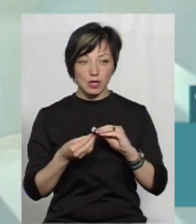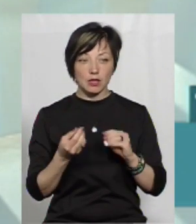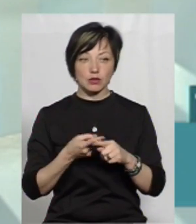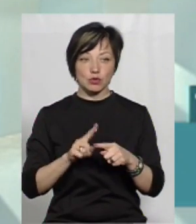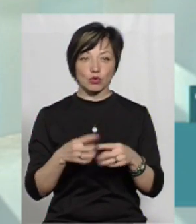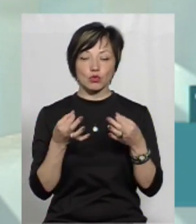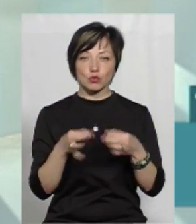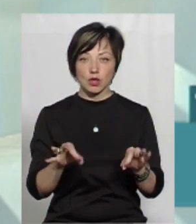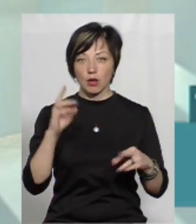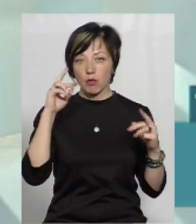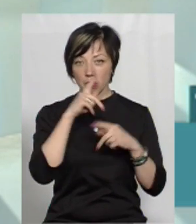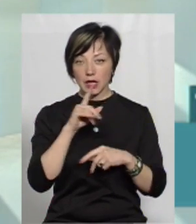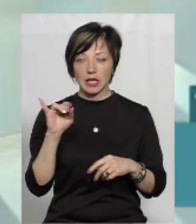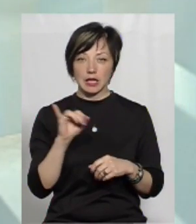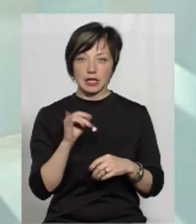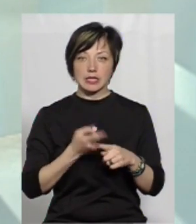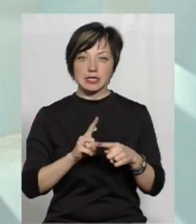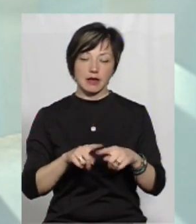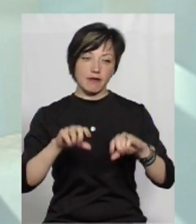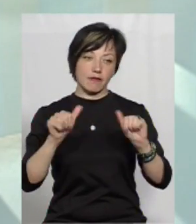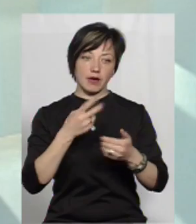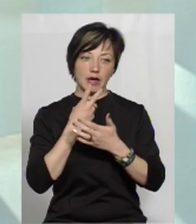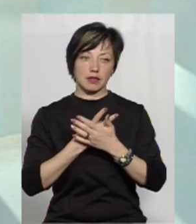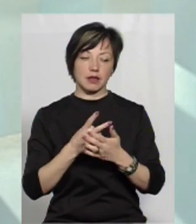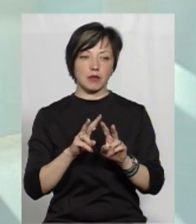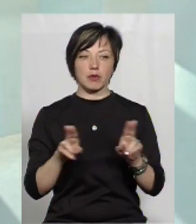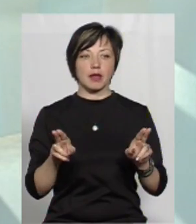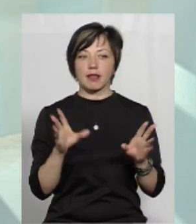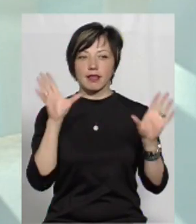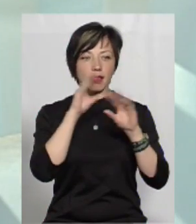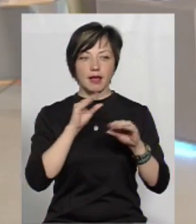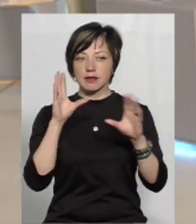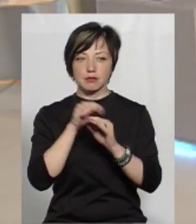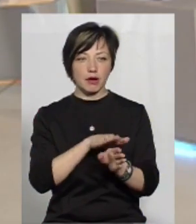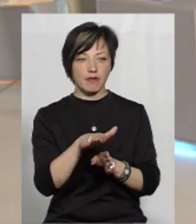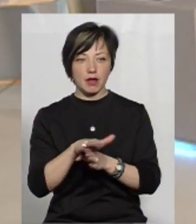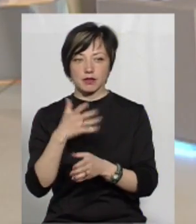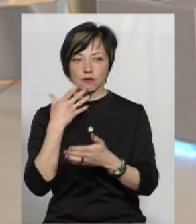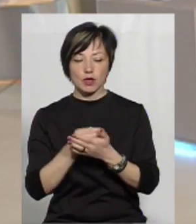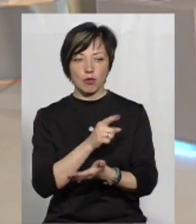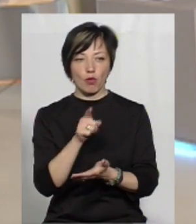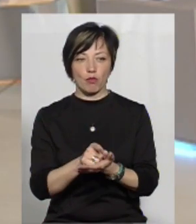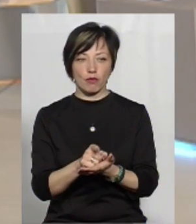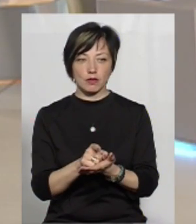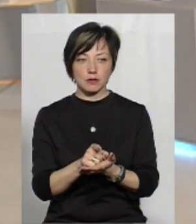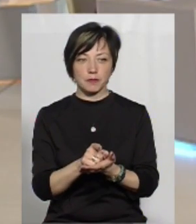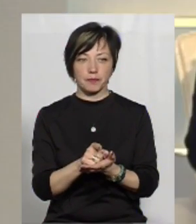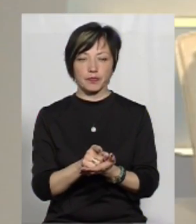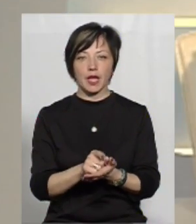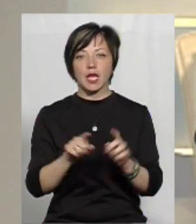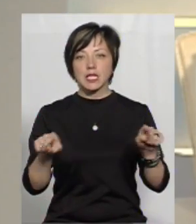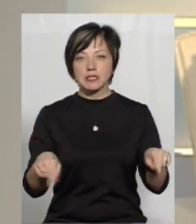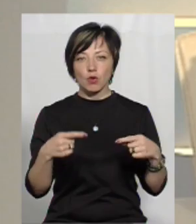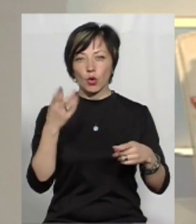допускає помилки, і це виглядає як те, що вона не справляється з своїми посадовими… Створюють